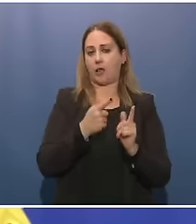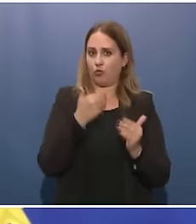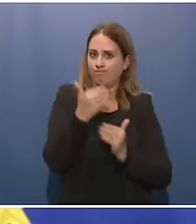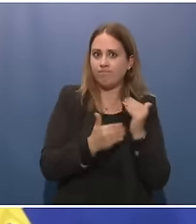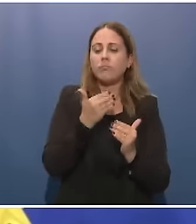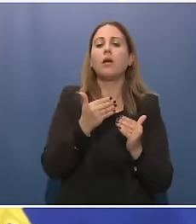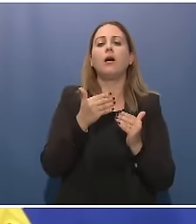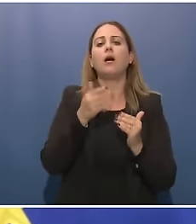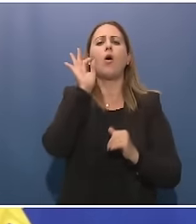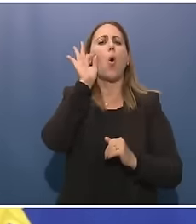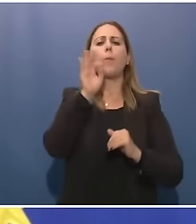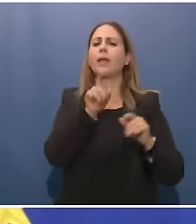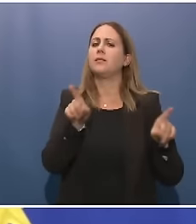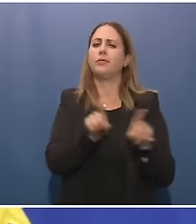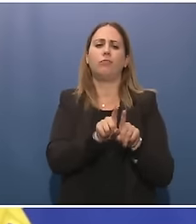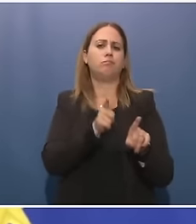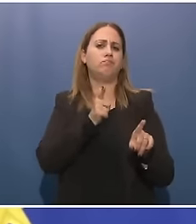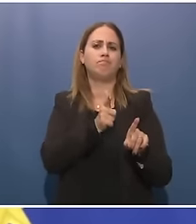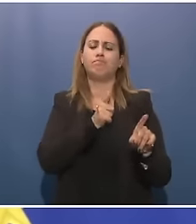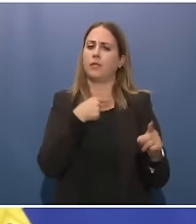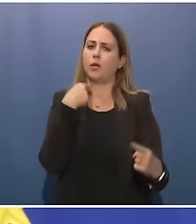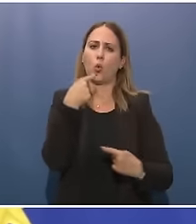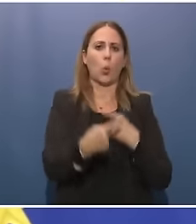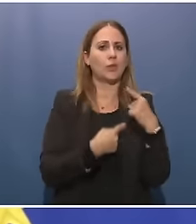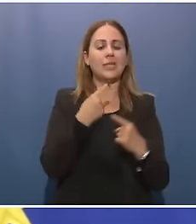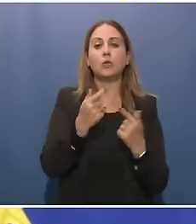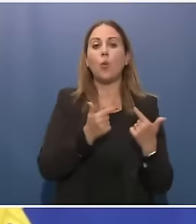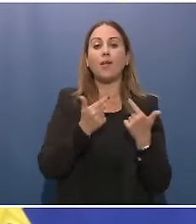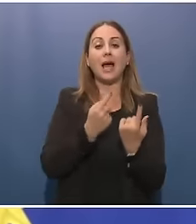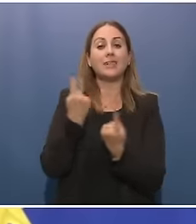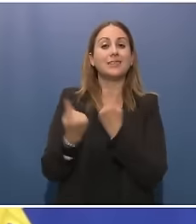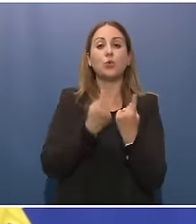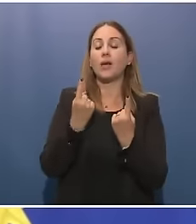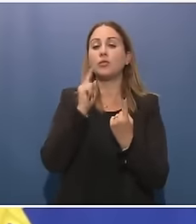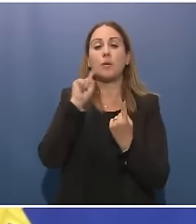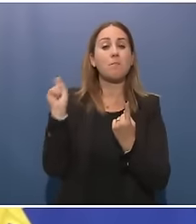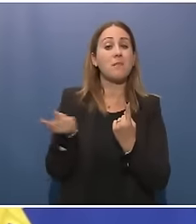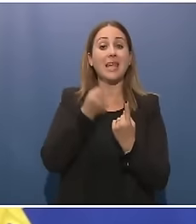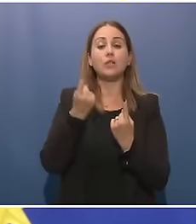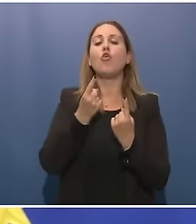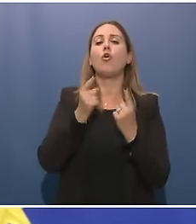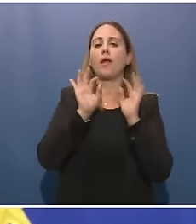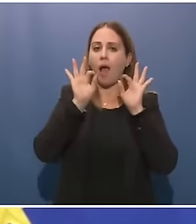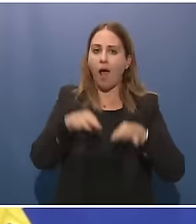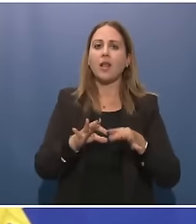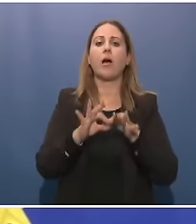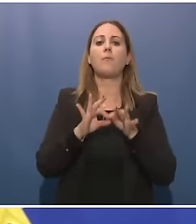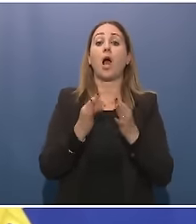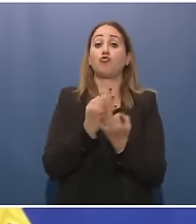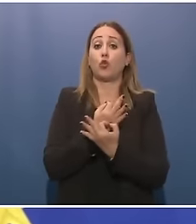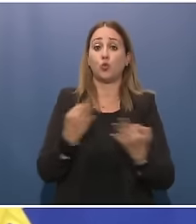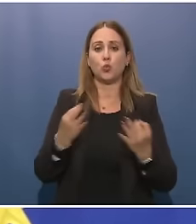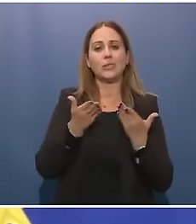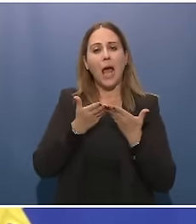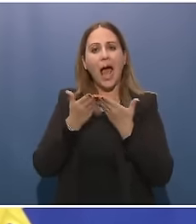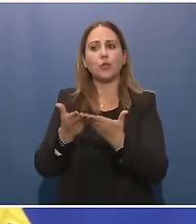stesso, ovvero costruire le migliori condizioni possibili per una pace giusta, per aiutare l'Ucraina